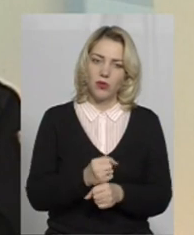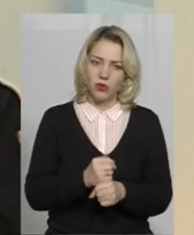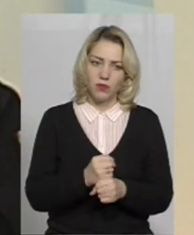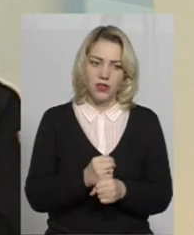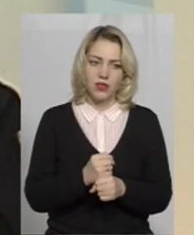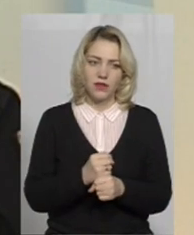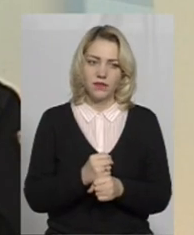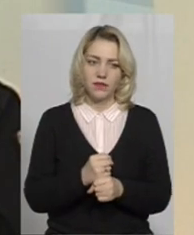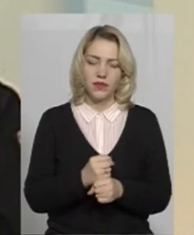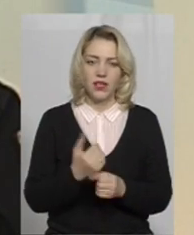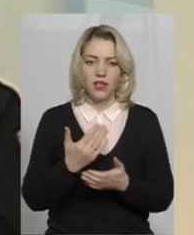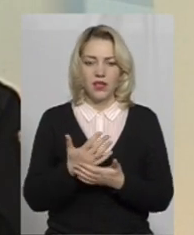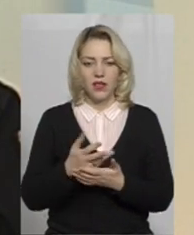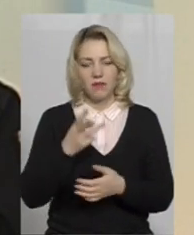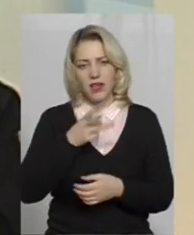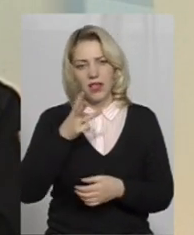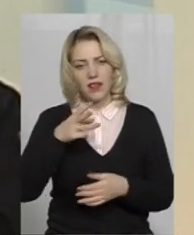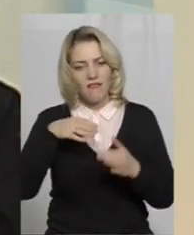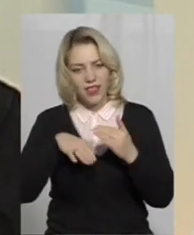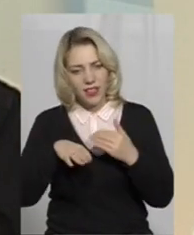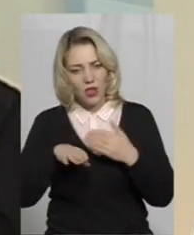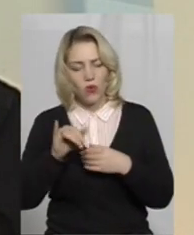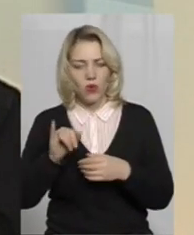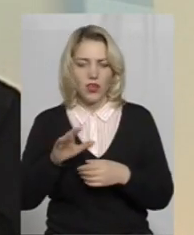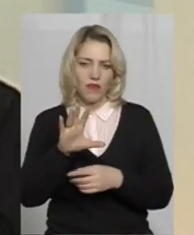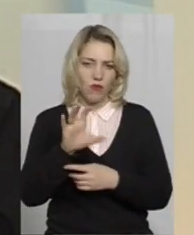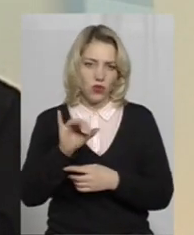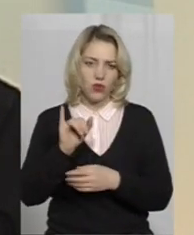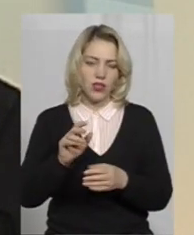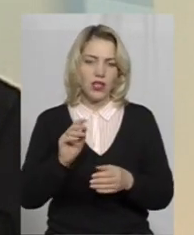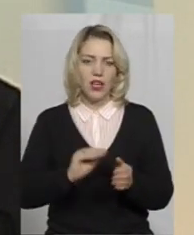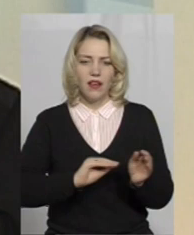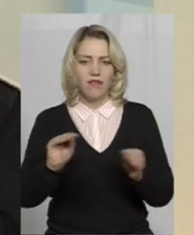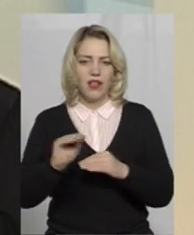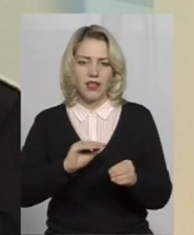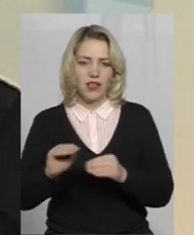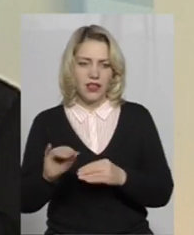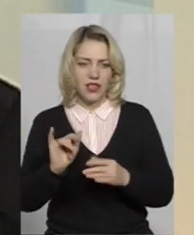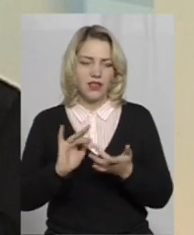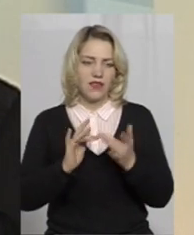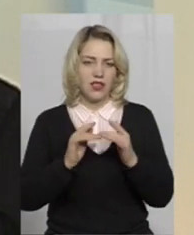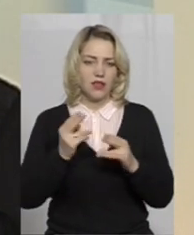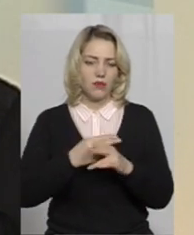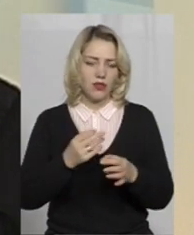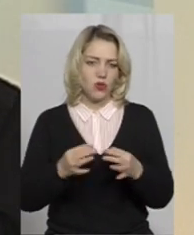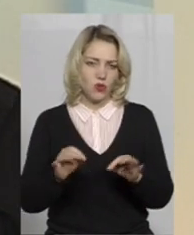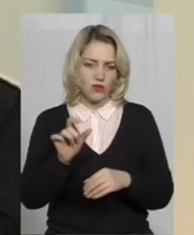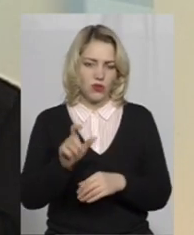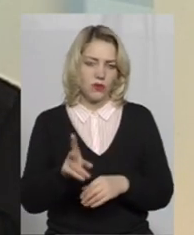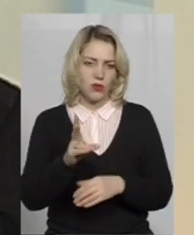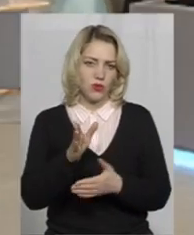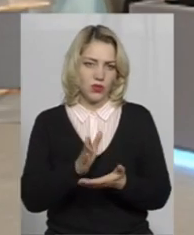відео та фото знімки та викладати їх в соціальні мережі без дозволу особи, яка є